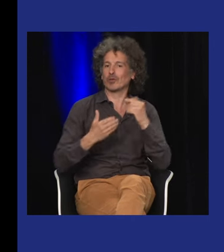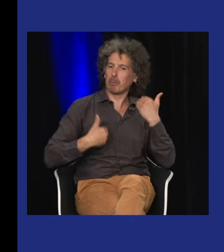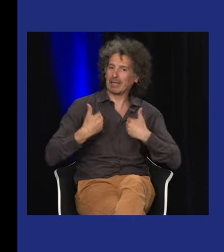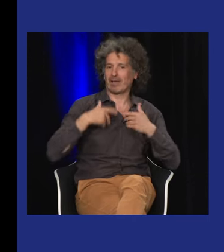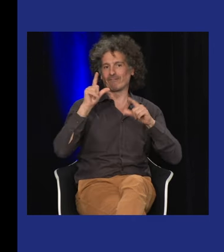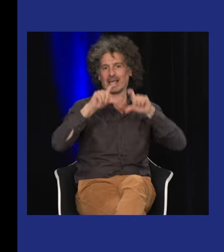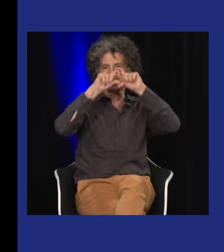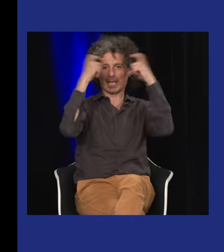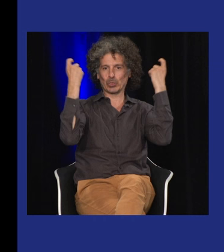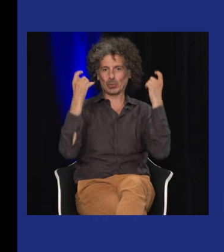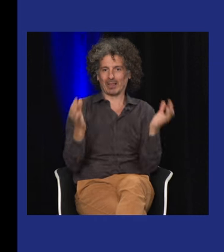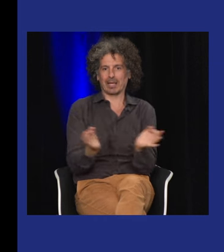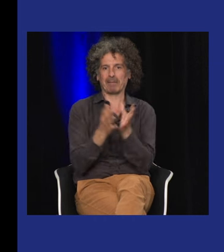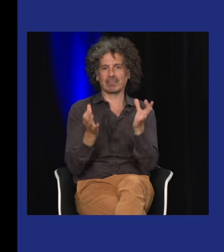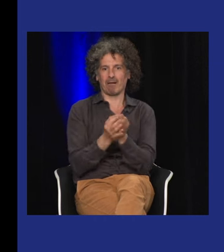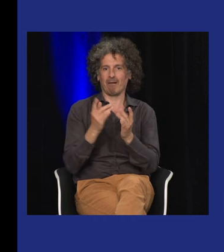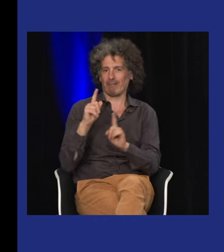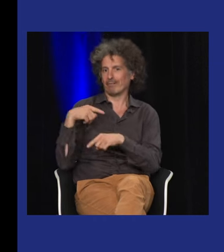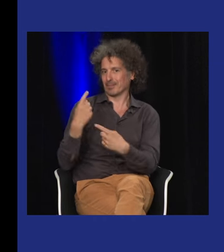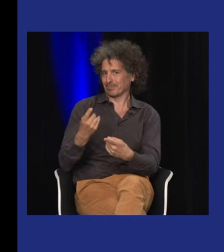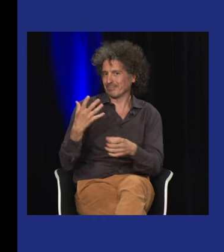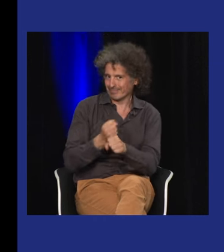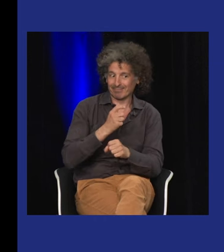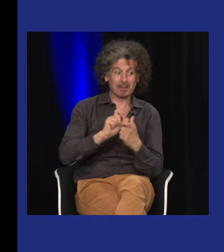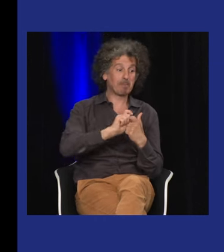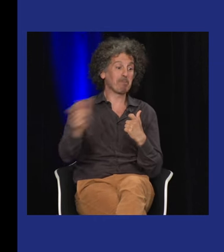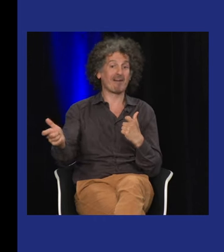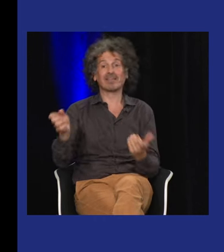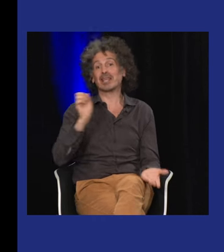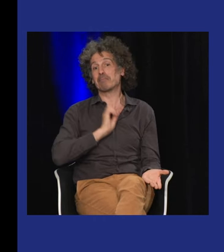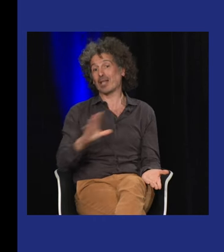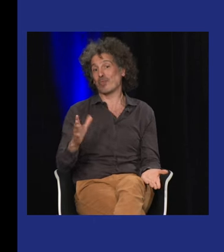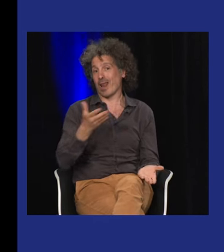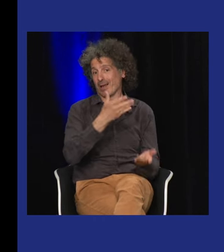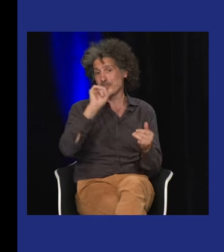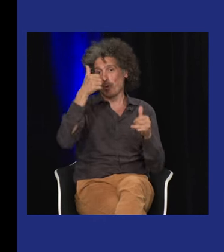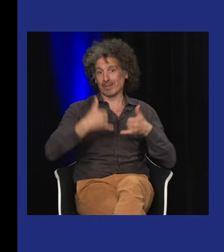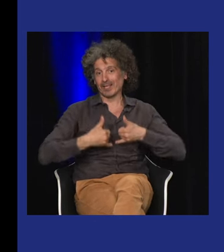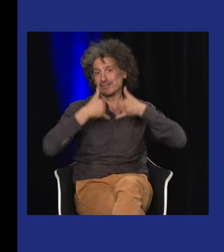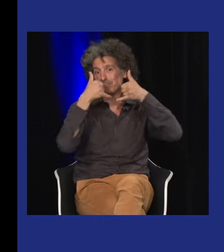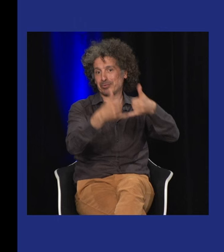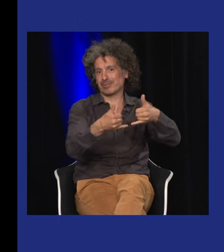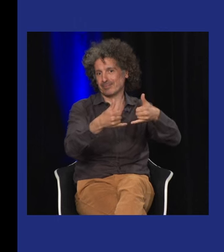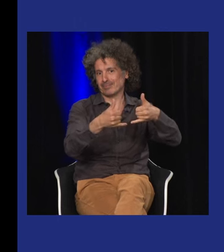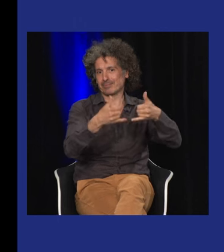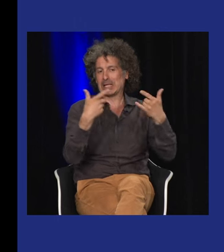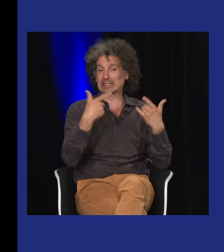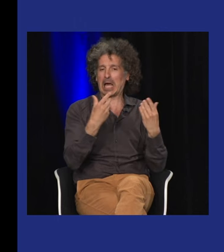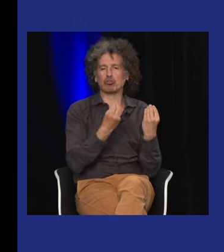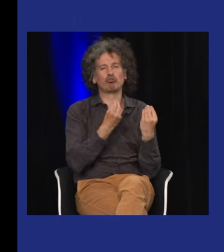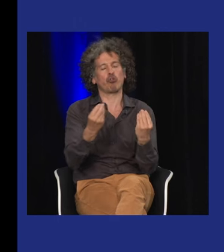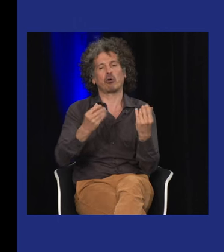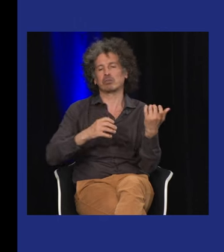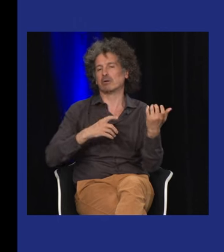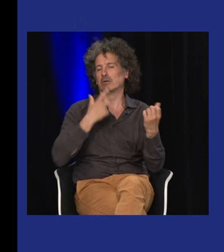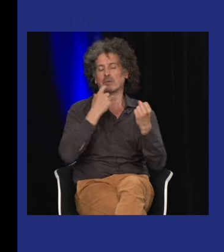a laissé tomber son travail pour vraiment se consacrer à la réussite de cette pièce après ça il y eu Emmanuel qui a